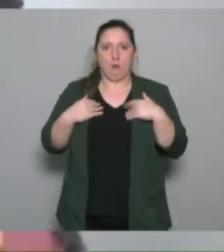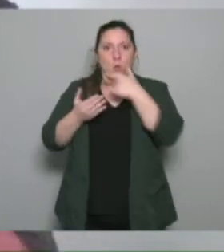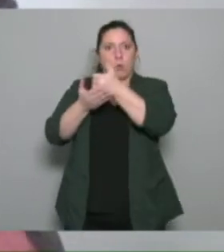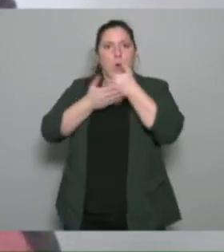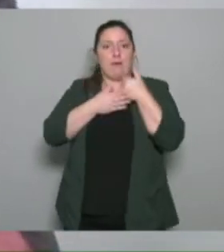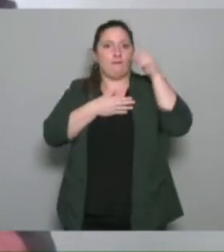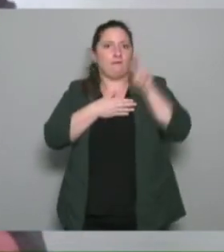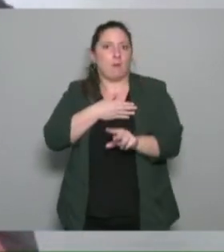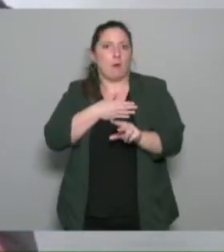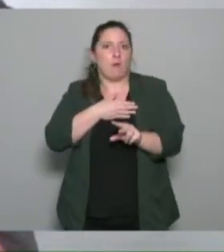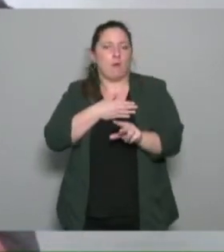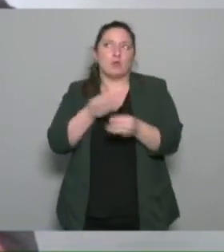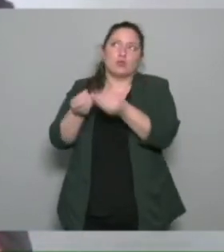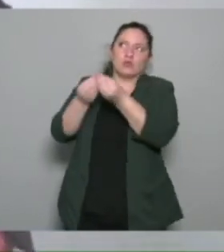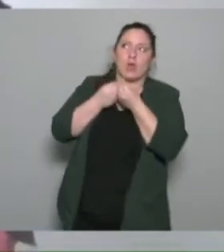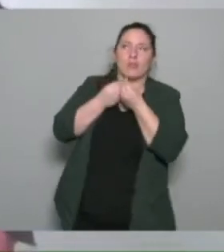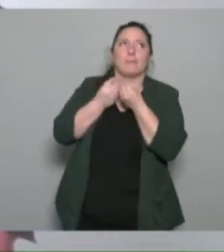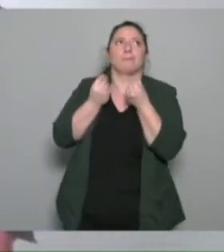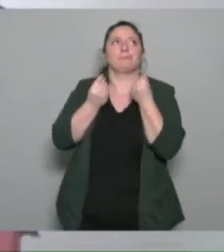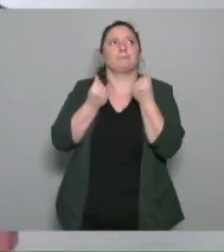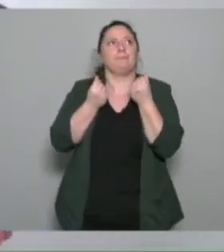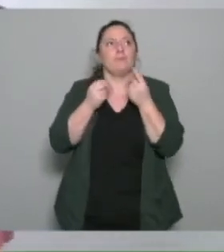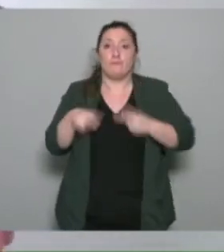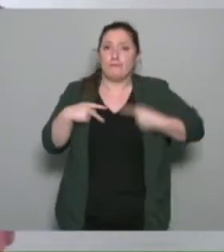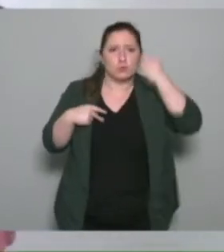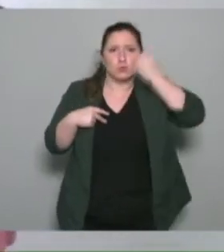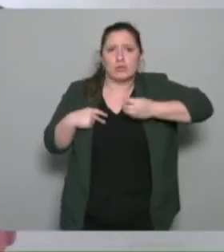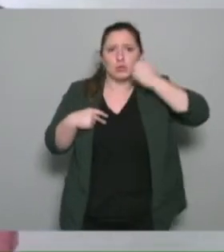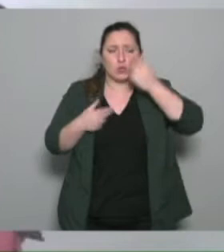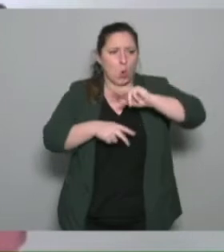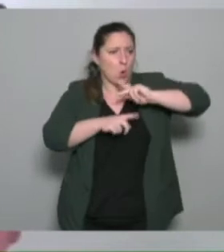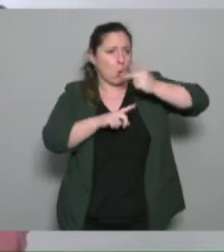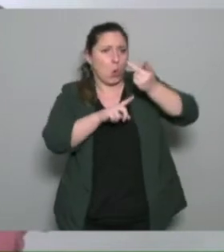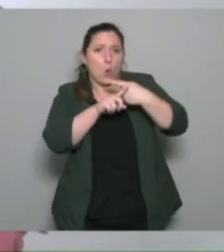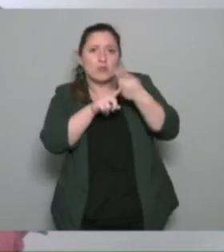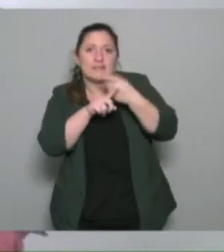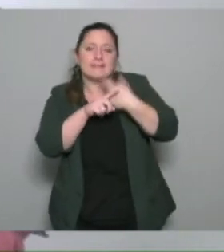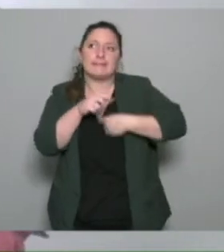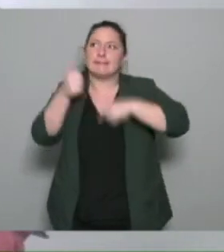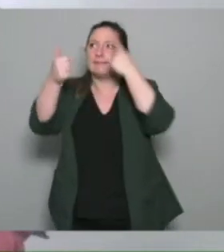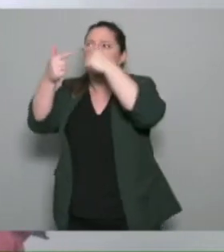acquérir dans son quotidien tous ces outils qu'il prenait dans l'espace médical